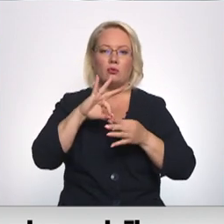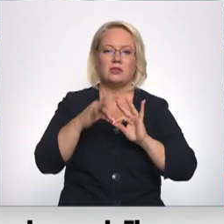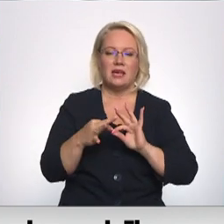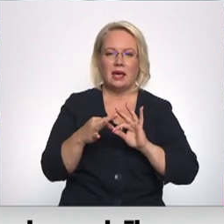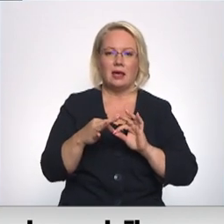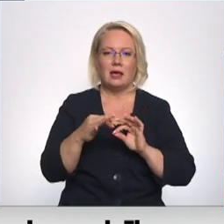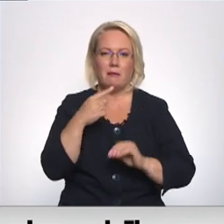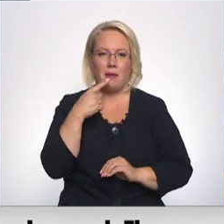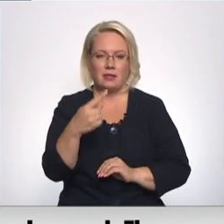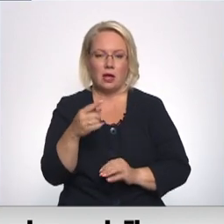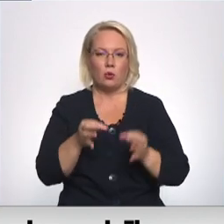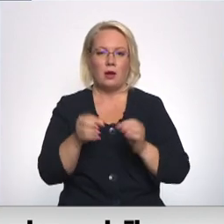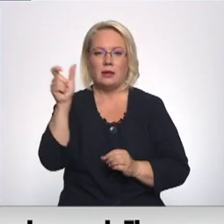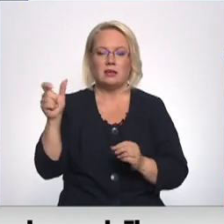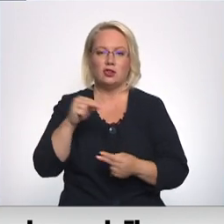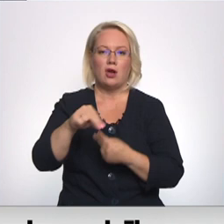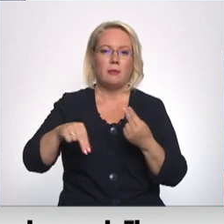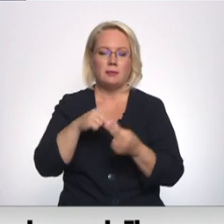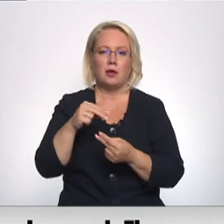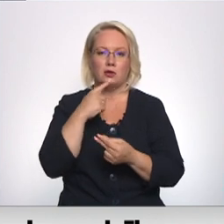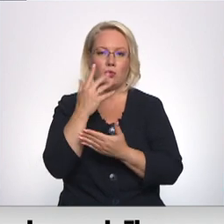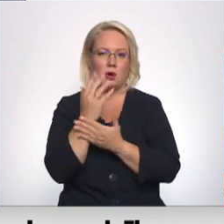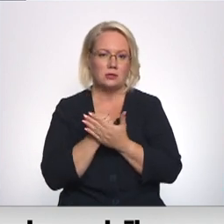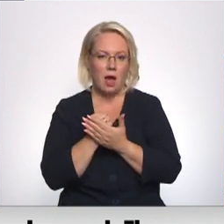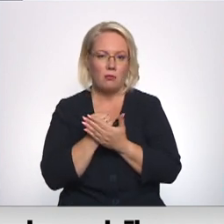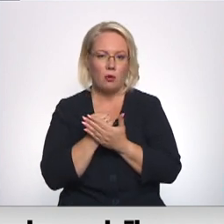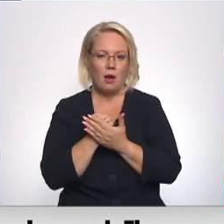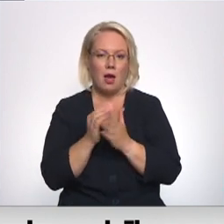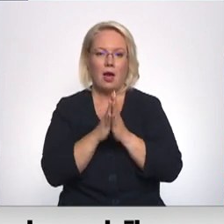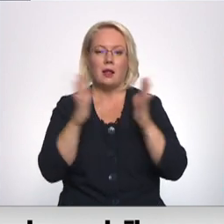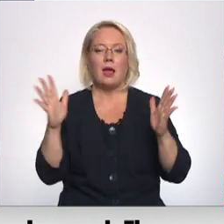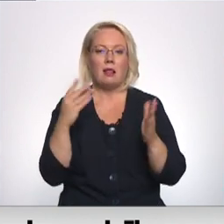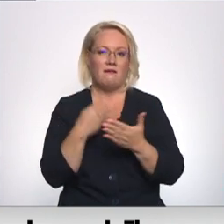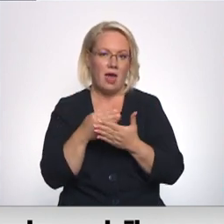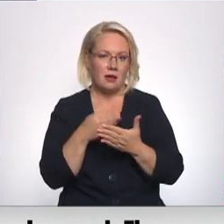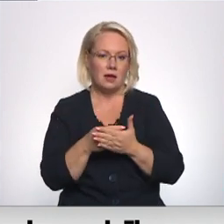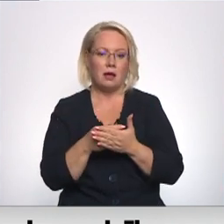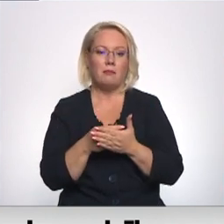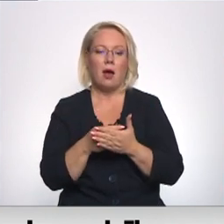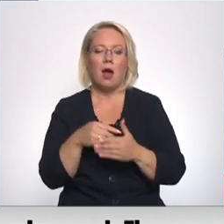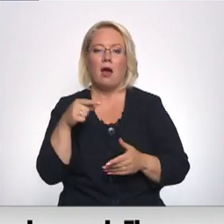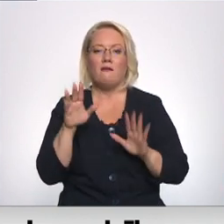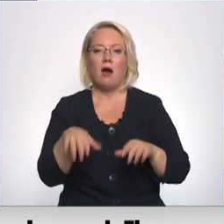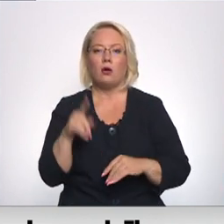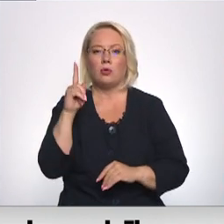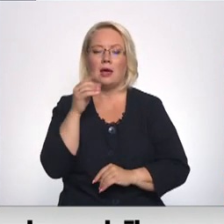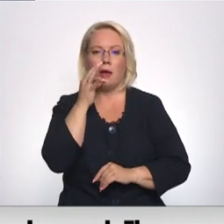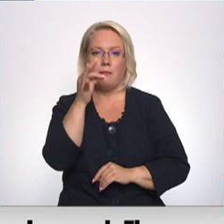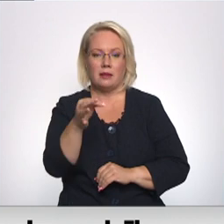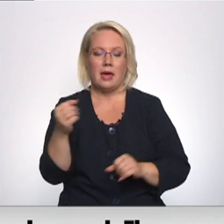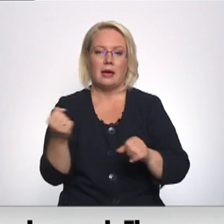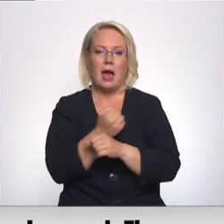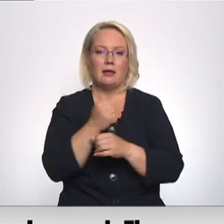mums ir tiesneši apspriedas noslēpuma, liela vērtība. Te es varu tikai teikt, ka gan